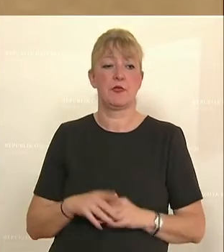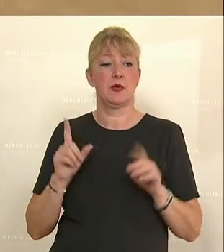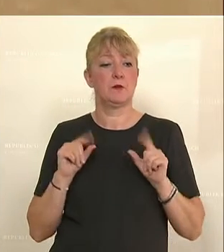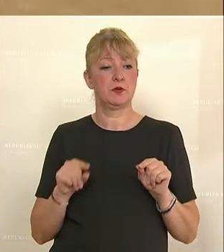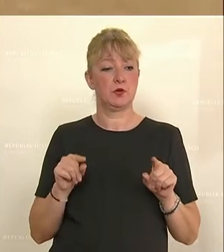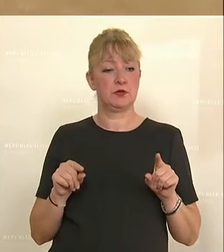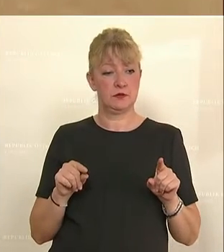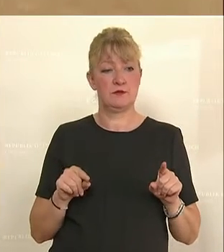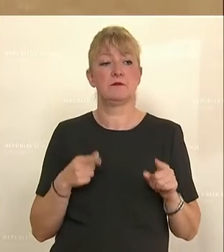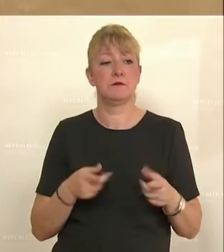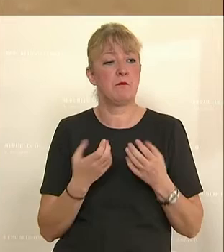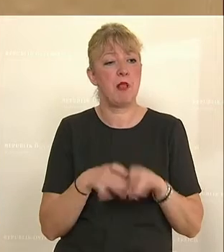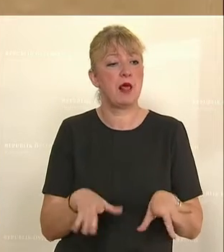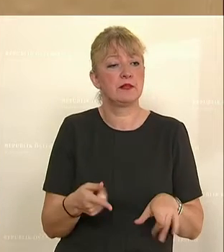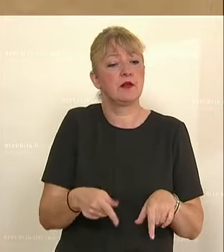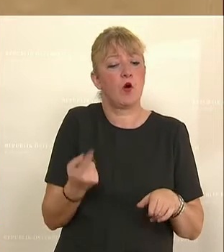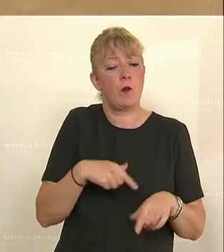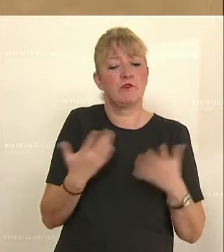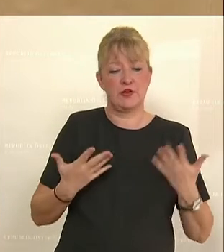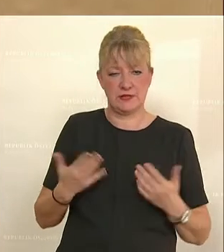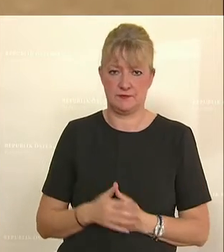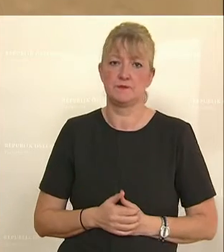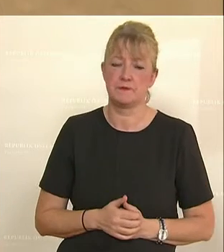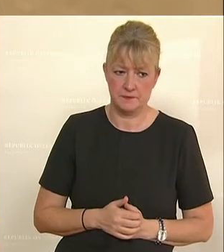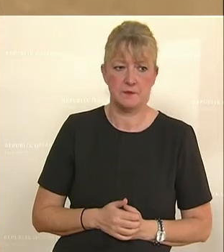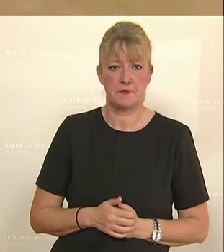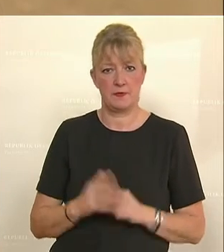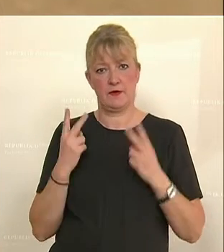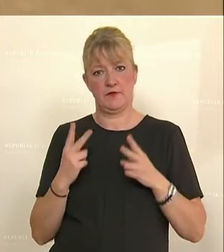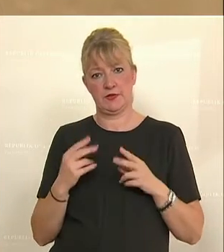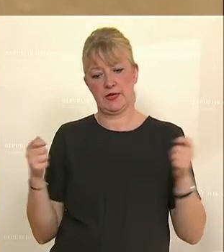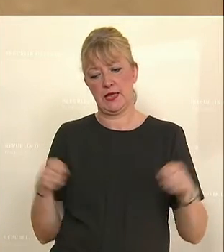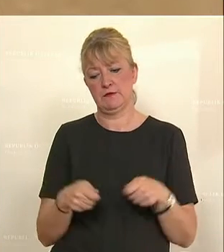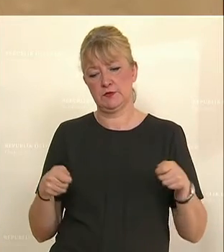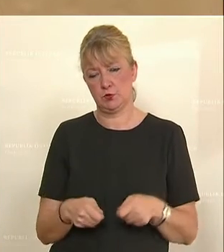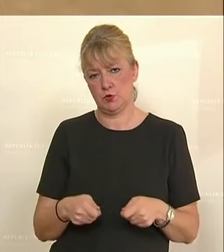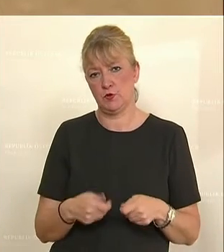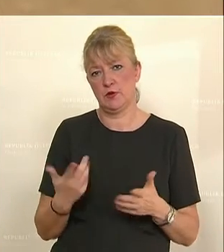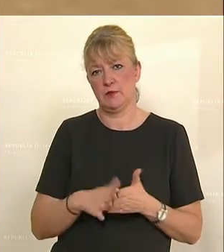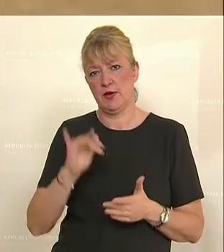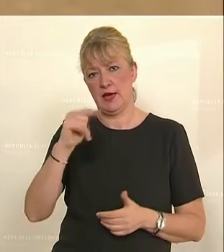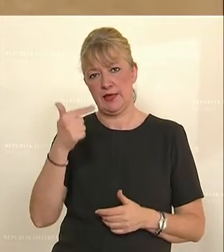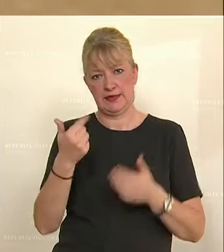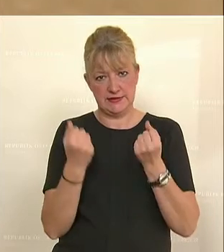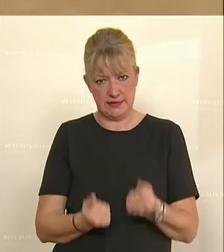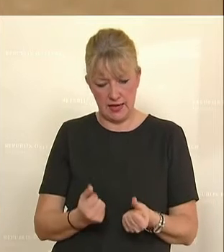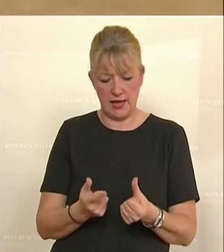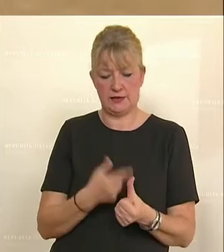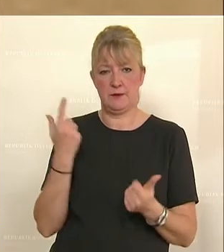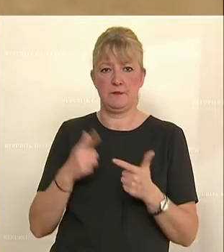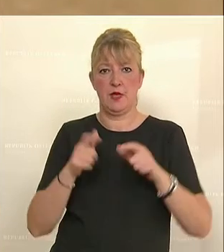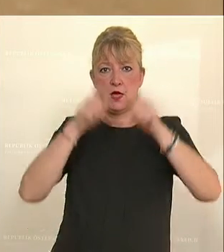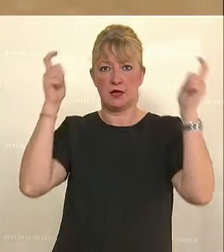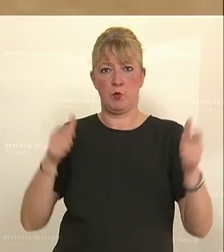diesem Budget erledigt? Da geht es unter anderem um wichtige Investitionen in IT-Sicherheit, in die